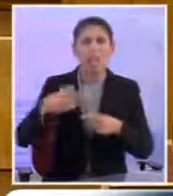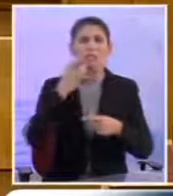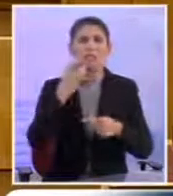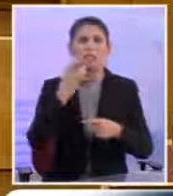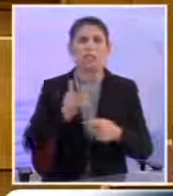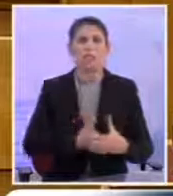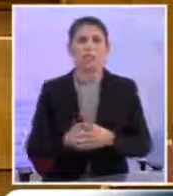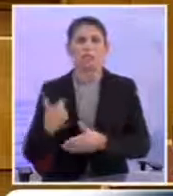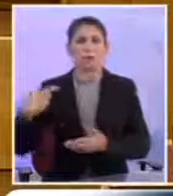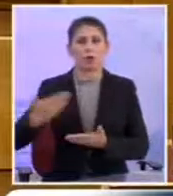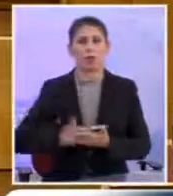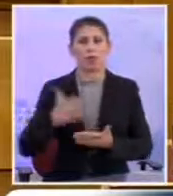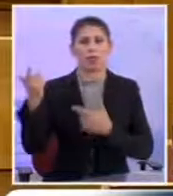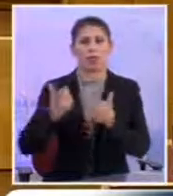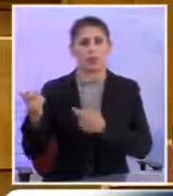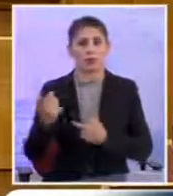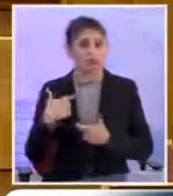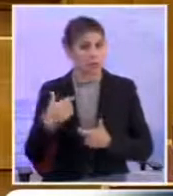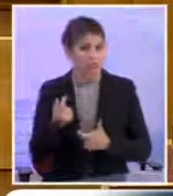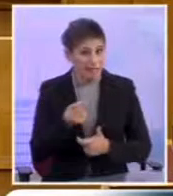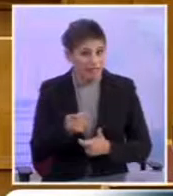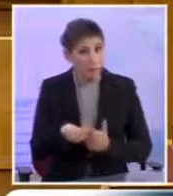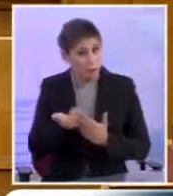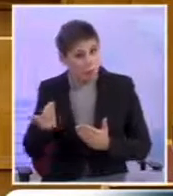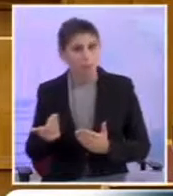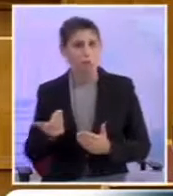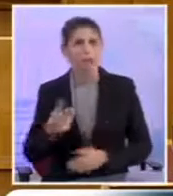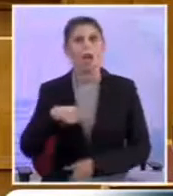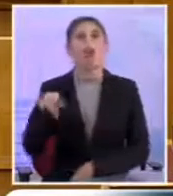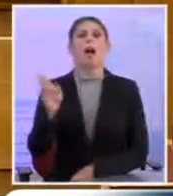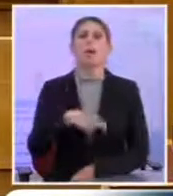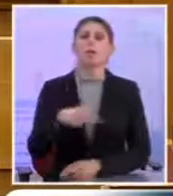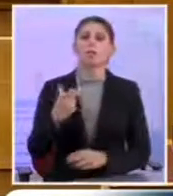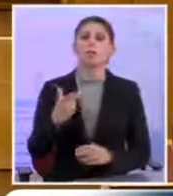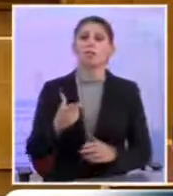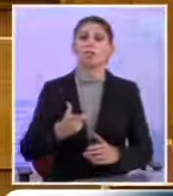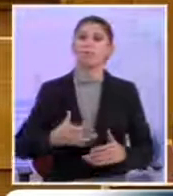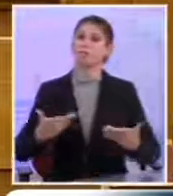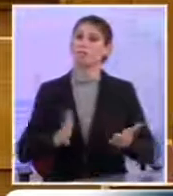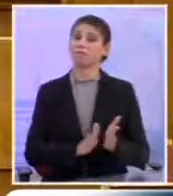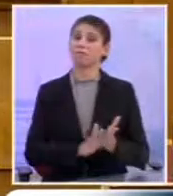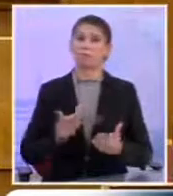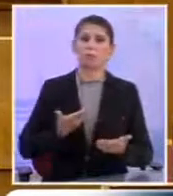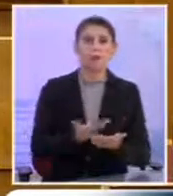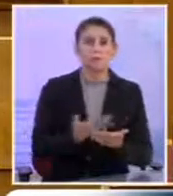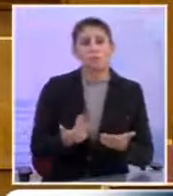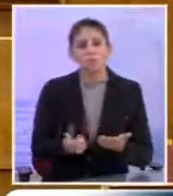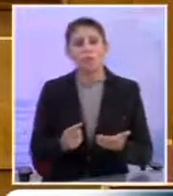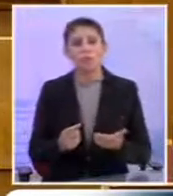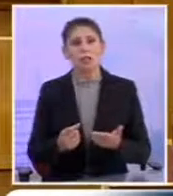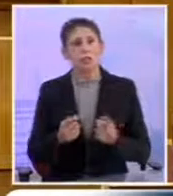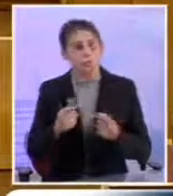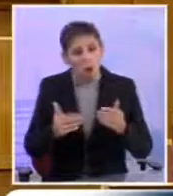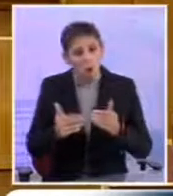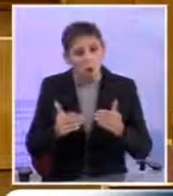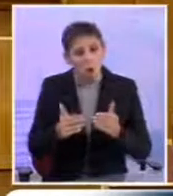των προτάσεων των δανειστών Που είχαν λίγο πριν απορρίψει με τεπένων Την πρότασή μας που ήταν εντελώς στα